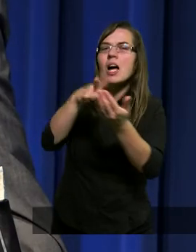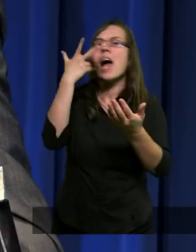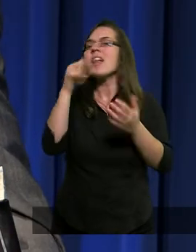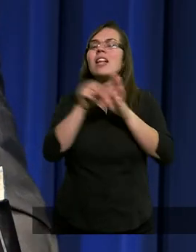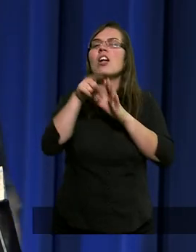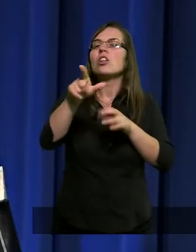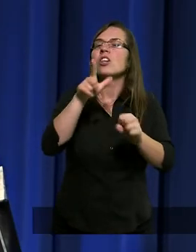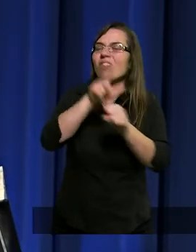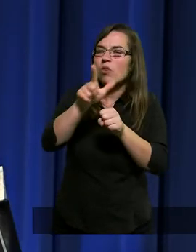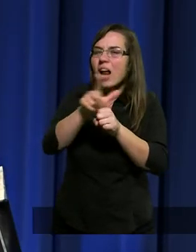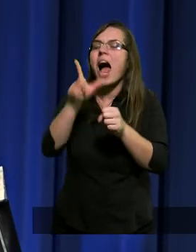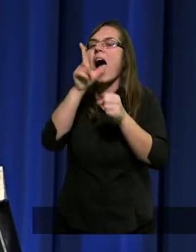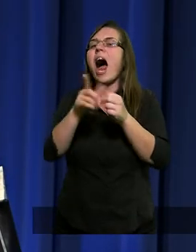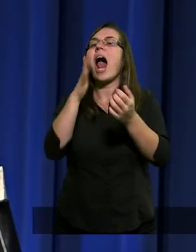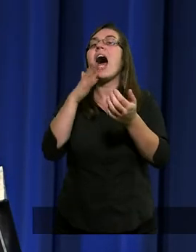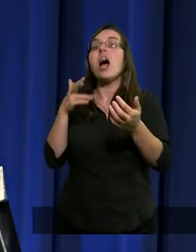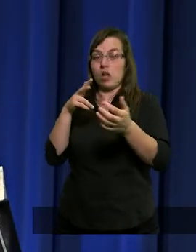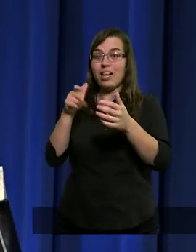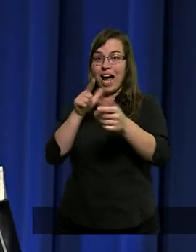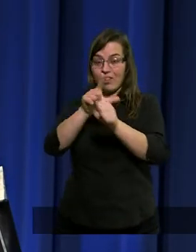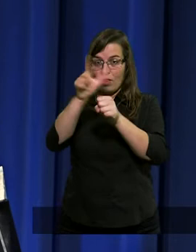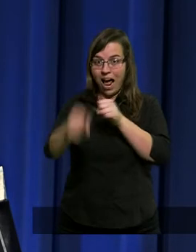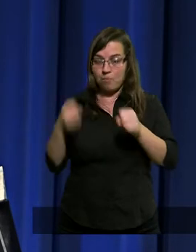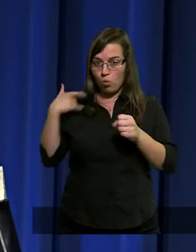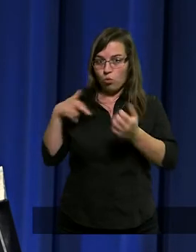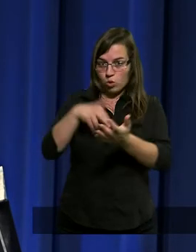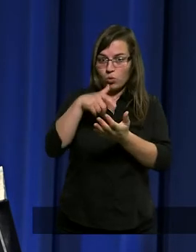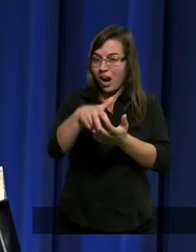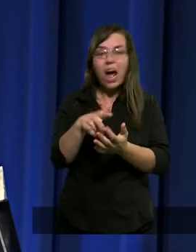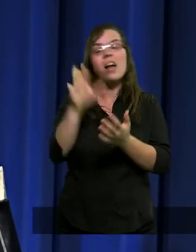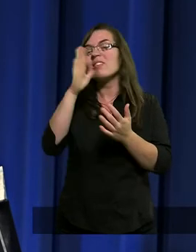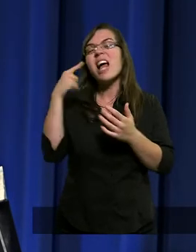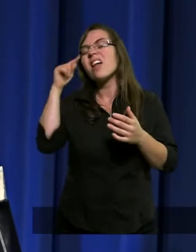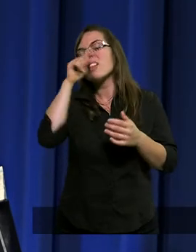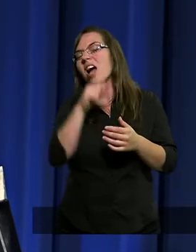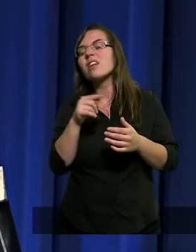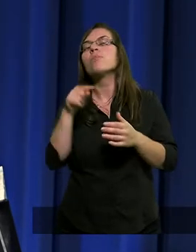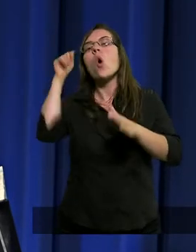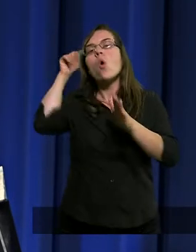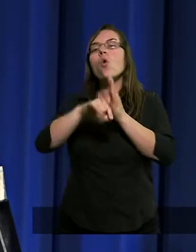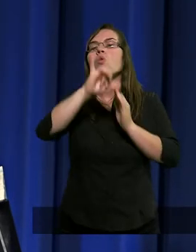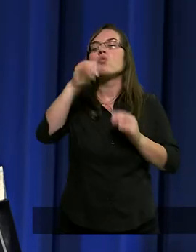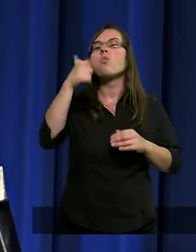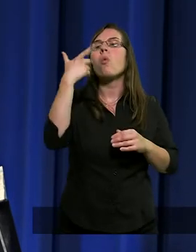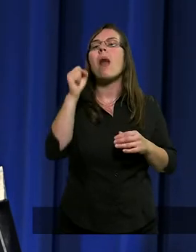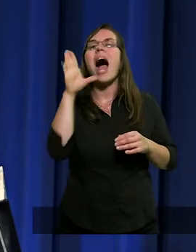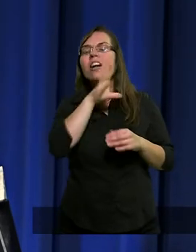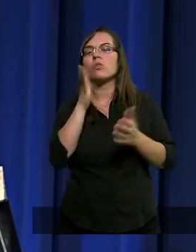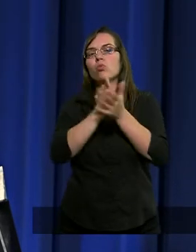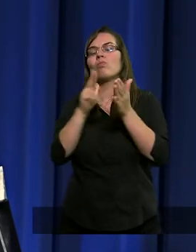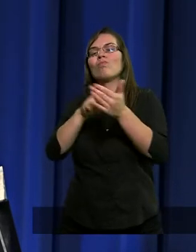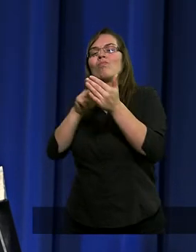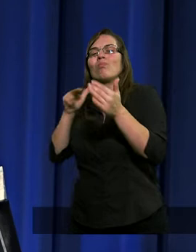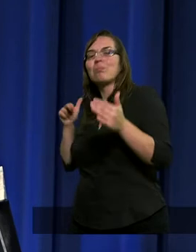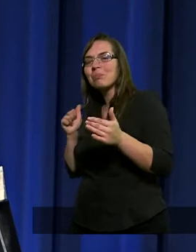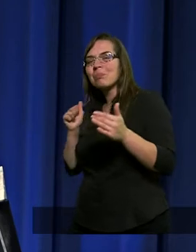tych dwunastu, ale już szło niestety jedenastu, dlatego że Judasz wyszedł z